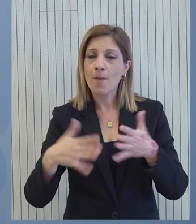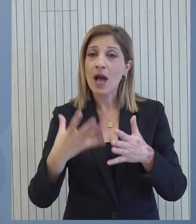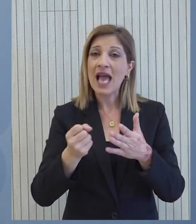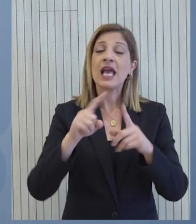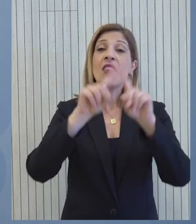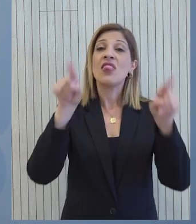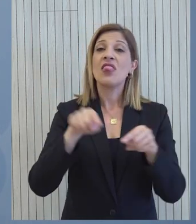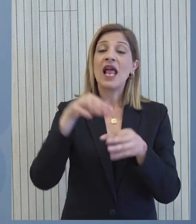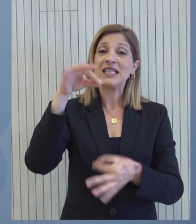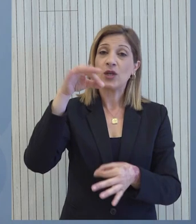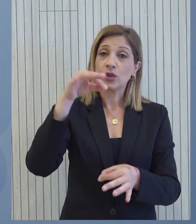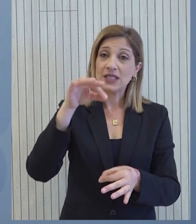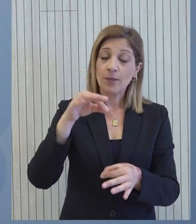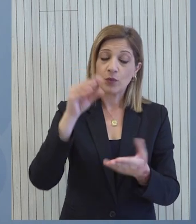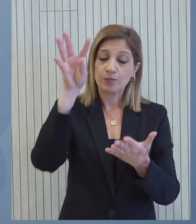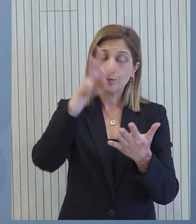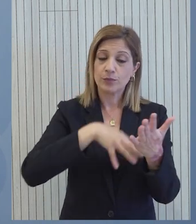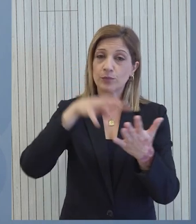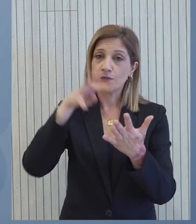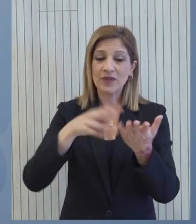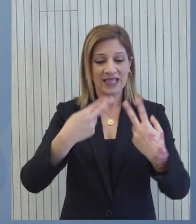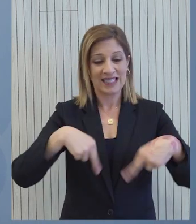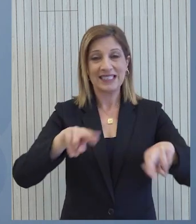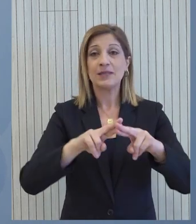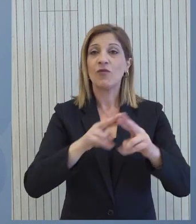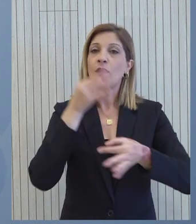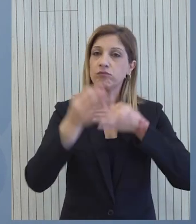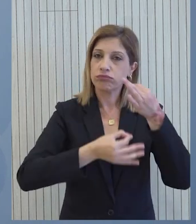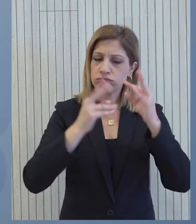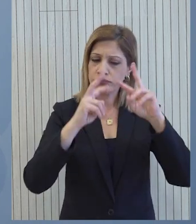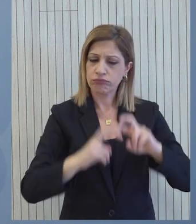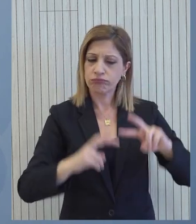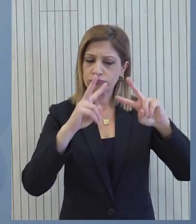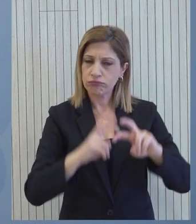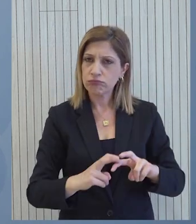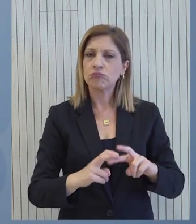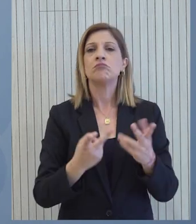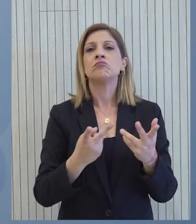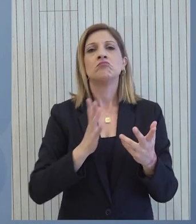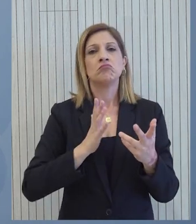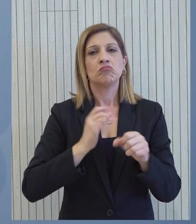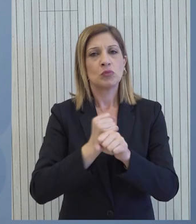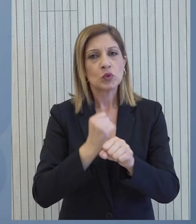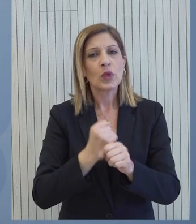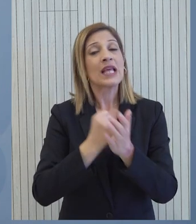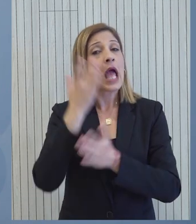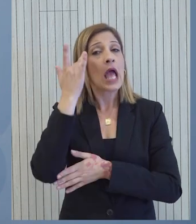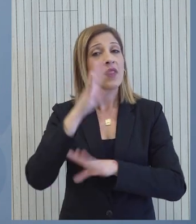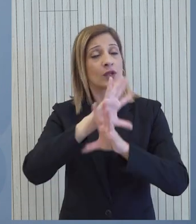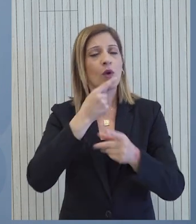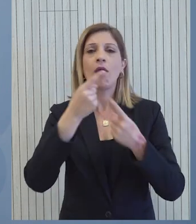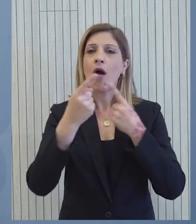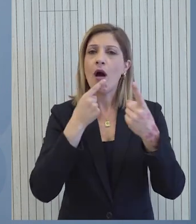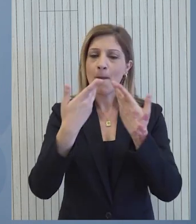δελτείο τύπου που συνοψίζει τις απόψεις του Εκτελεστικού Συμβουλίου κατά την εξένταση της έκθεσης προσωπικού και την έκθεση προσωπικού μετά από